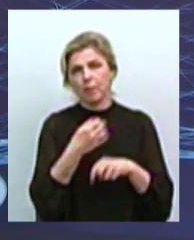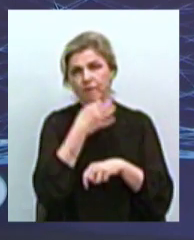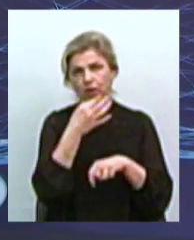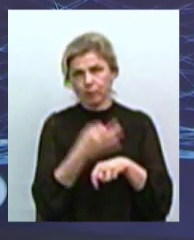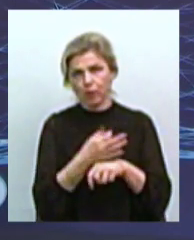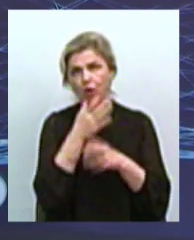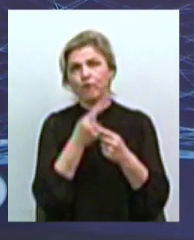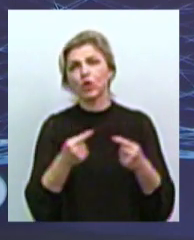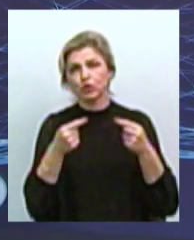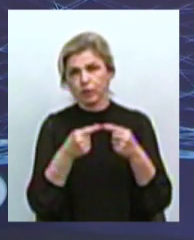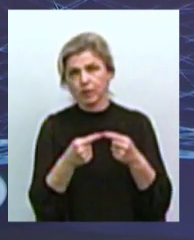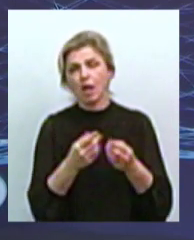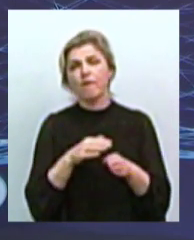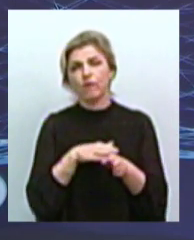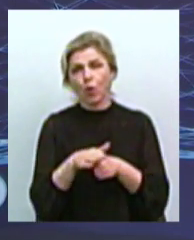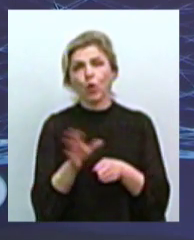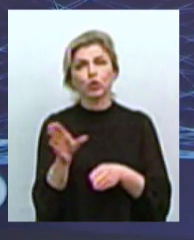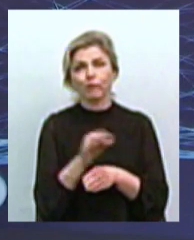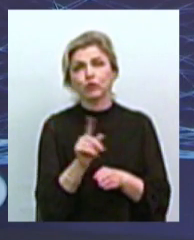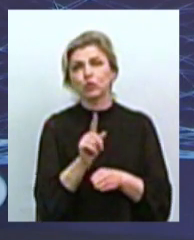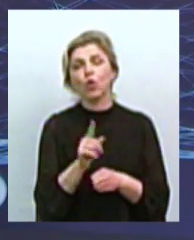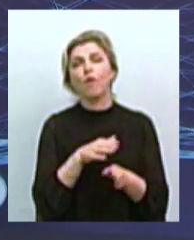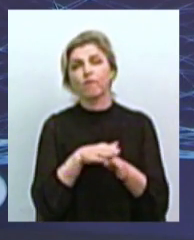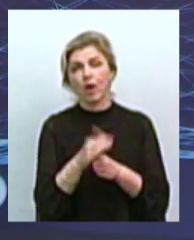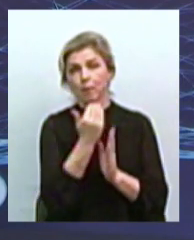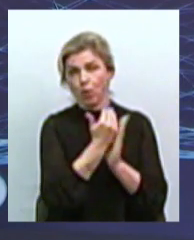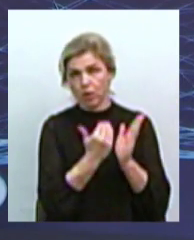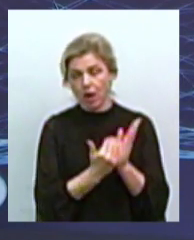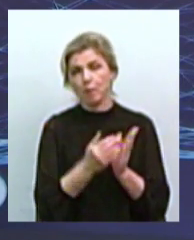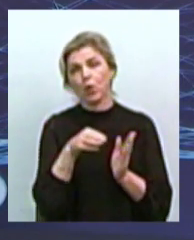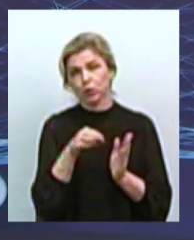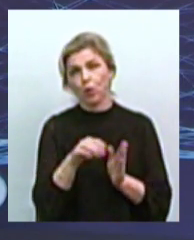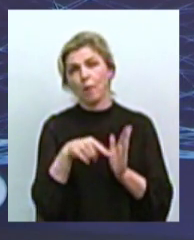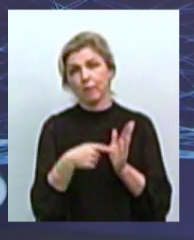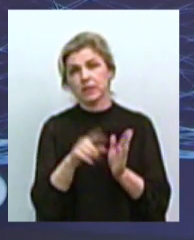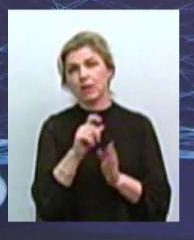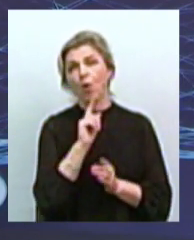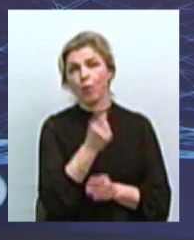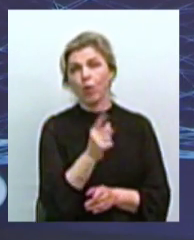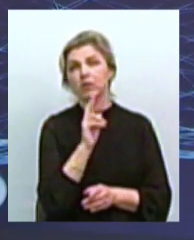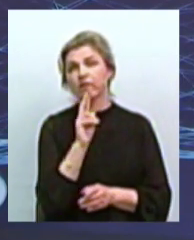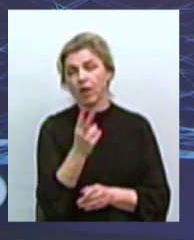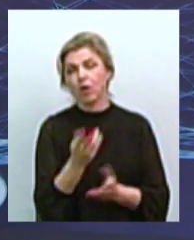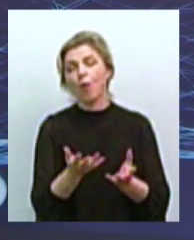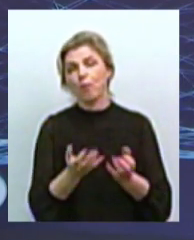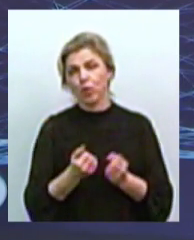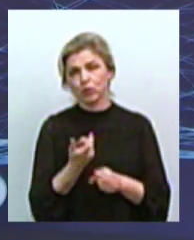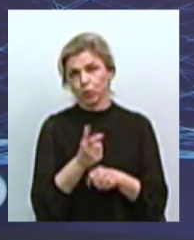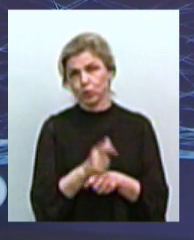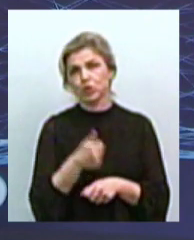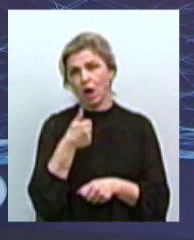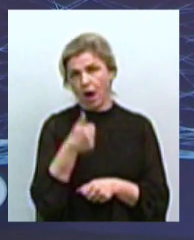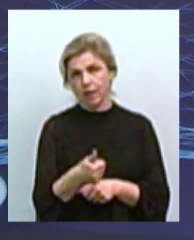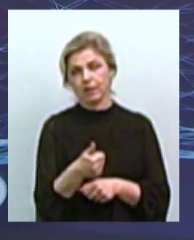одночасно виконувати все, що зазначено програмою, то тоді, звичайно, місто за один-два роки отримує дуже крутий,